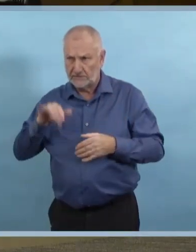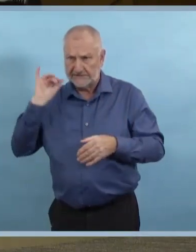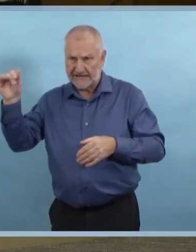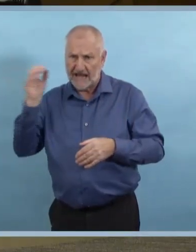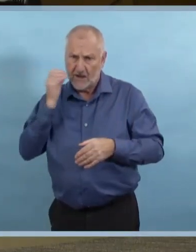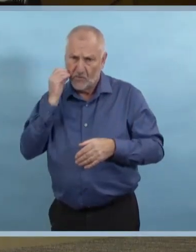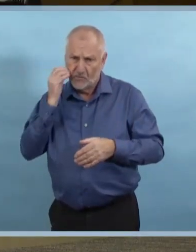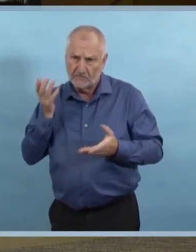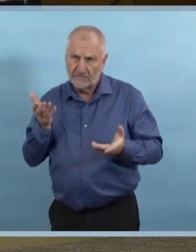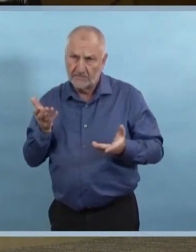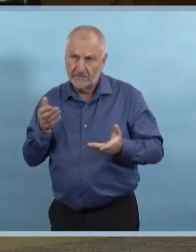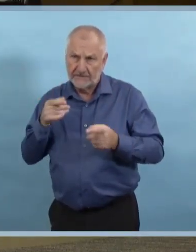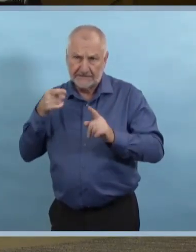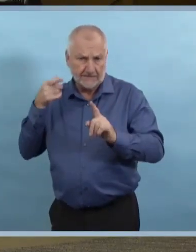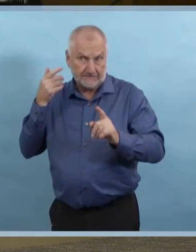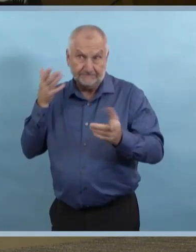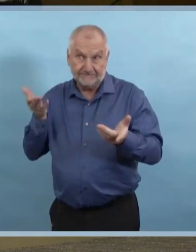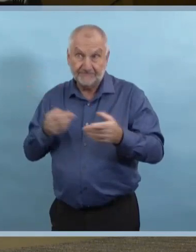Bonjour.